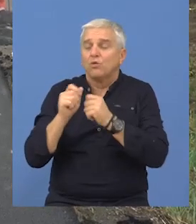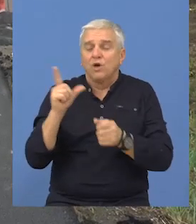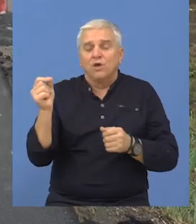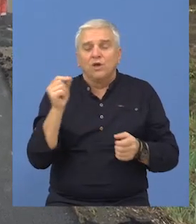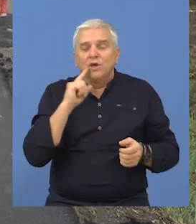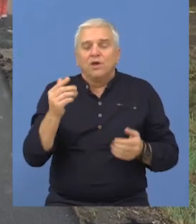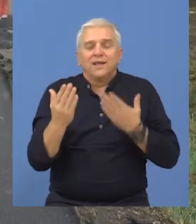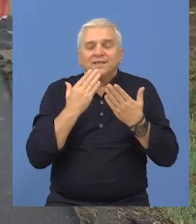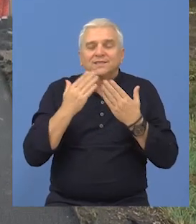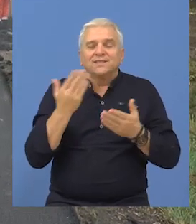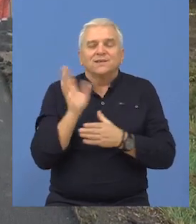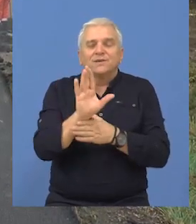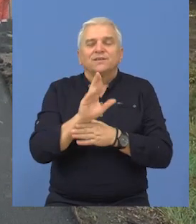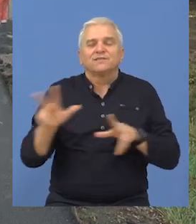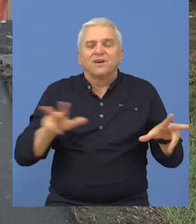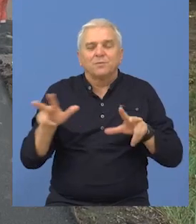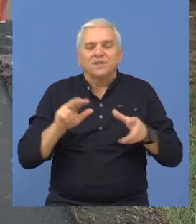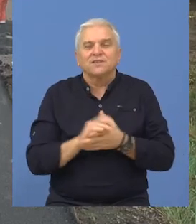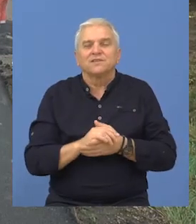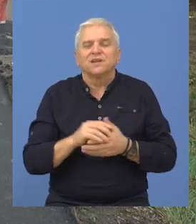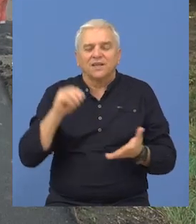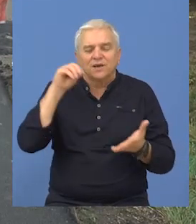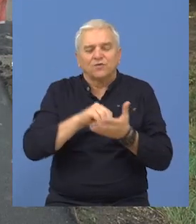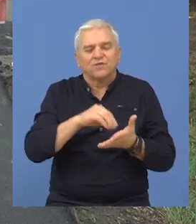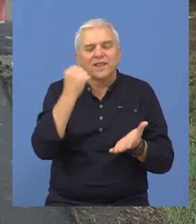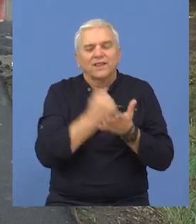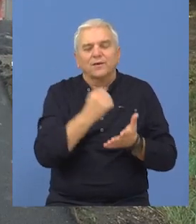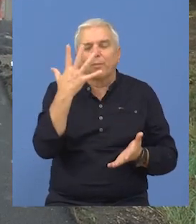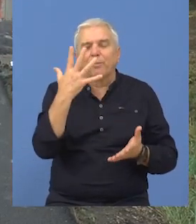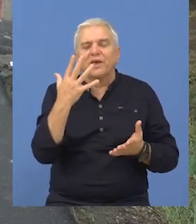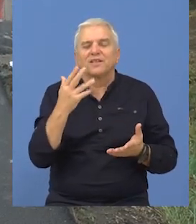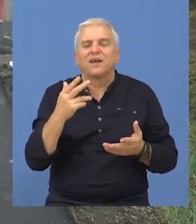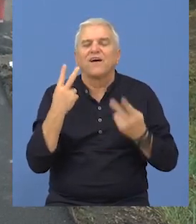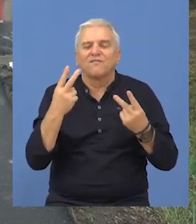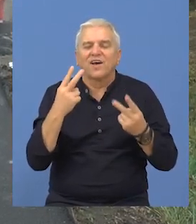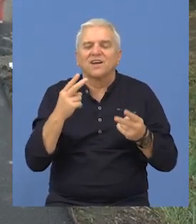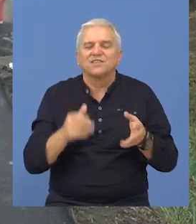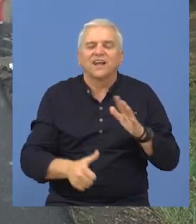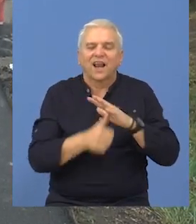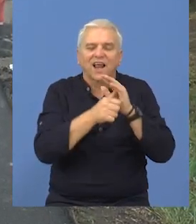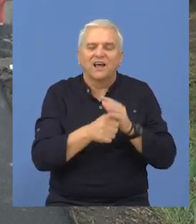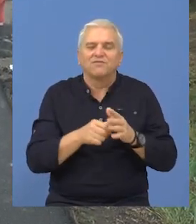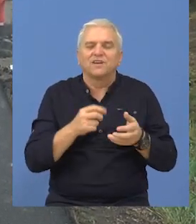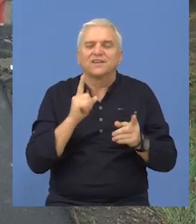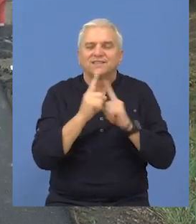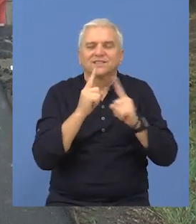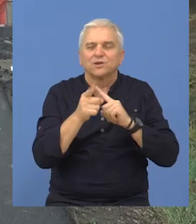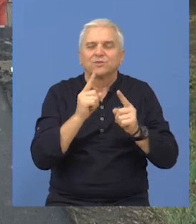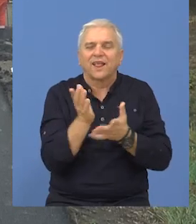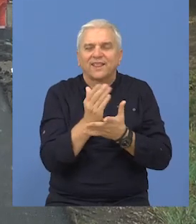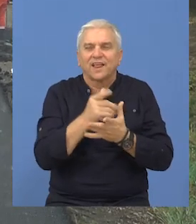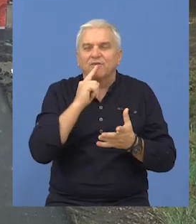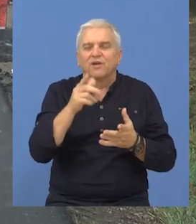dogovoru i na sastancima sa predstavnicima ministarstva definisali pet negde najfrekventnijih, najznačajnijih